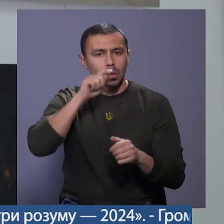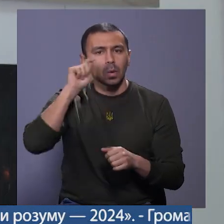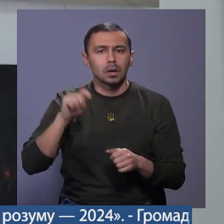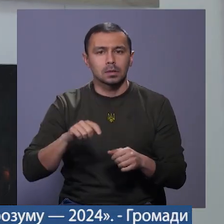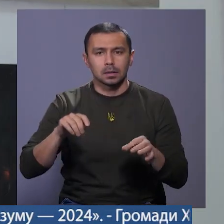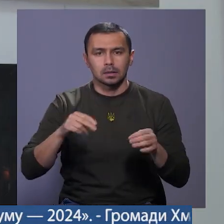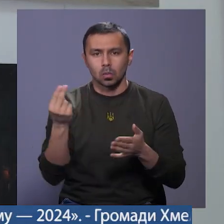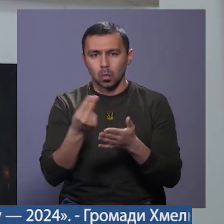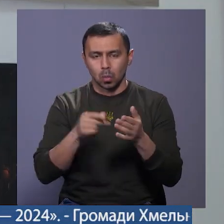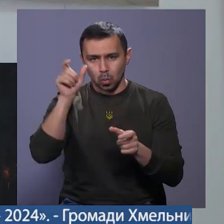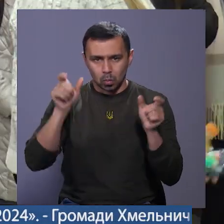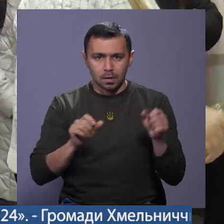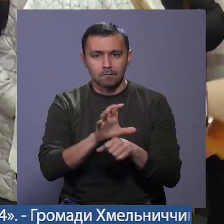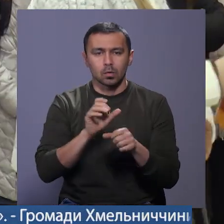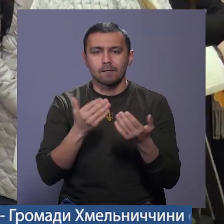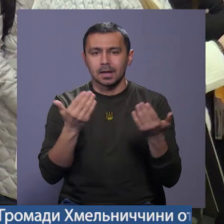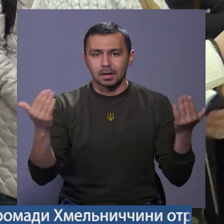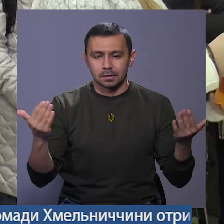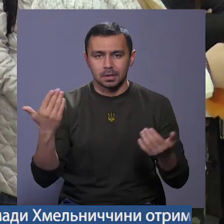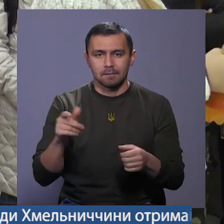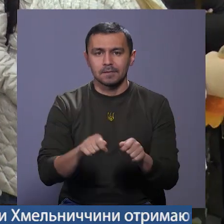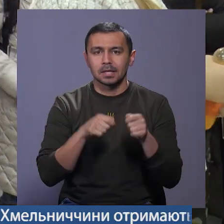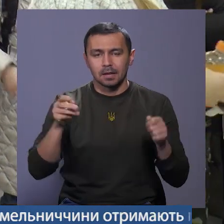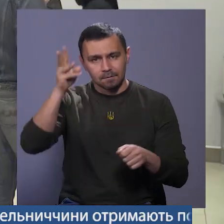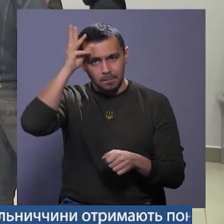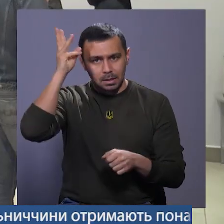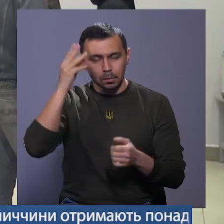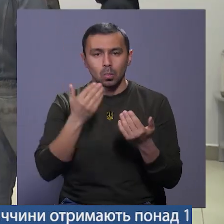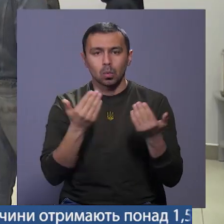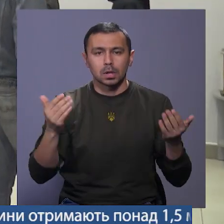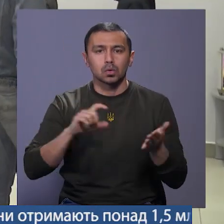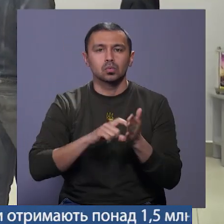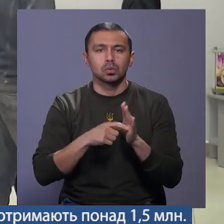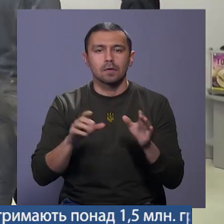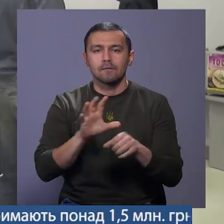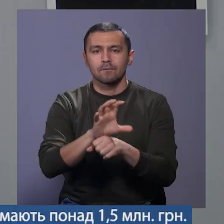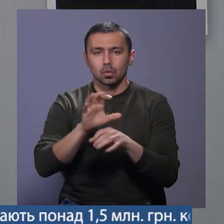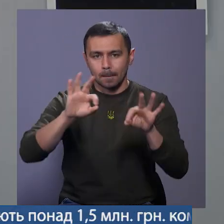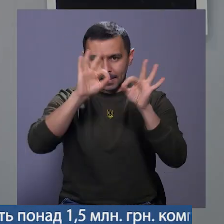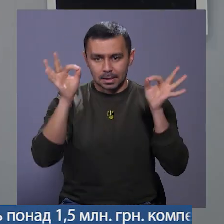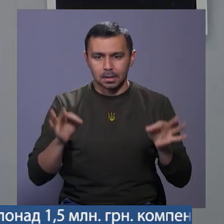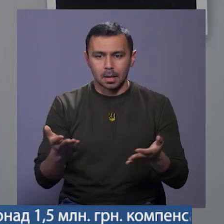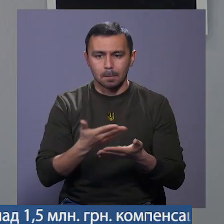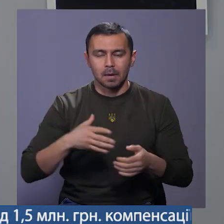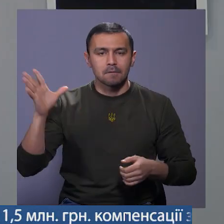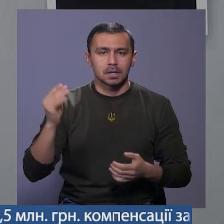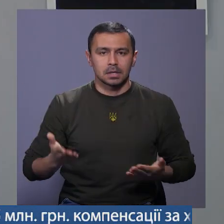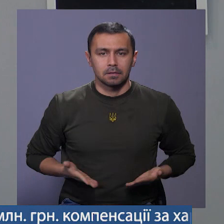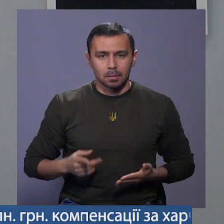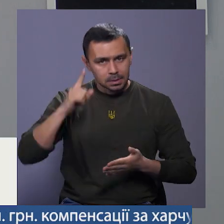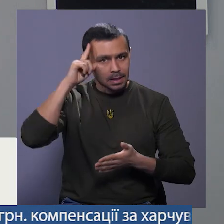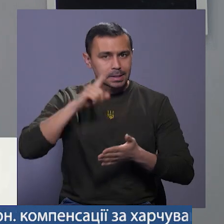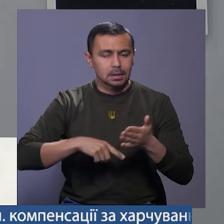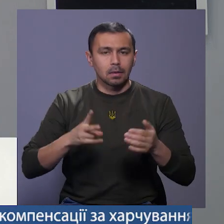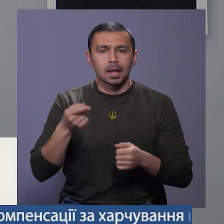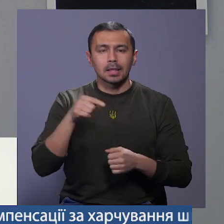митців на фтовиставці «Надія». Її відкрили у Хмельницькому музеї студії фотомистецтва. Ми всі живемо з надією, з